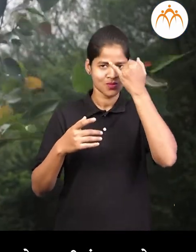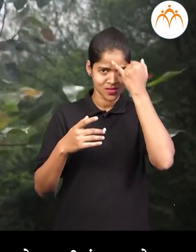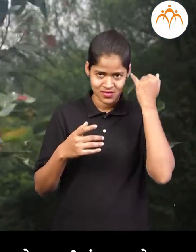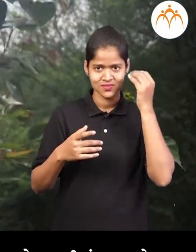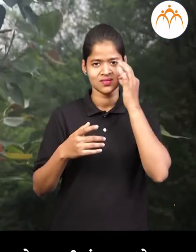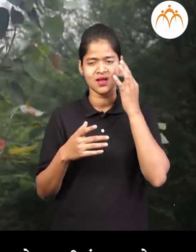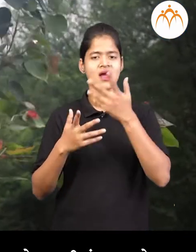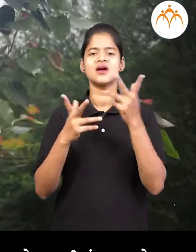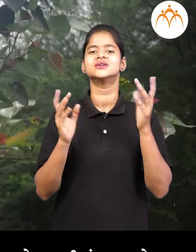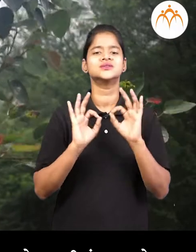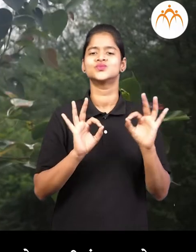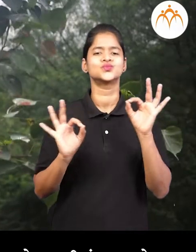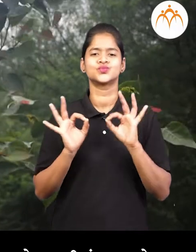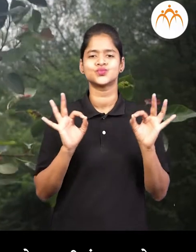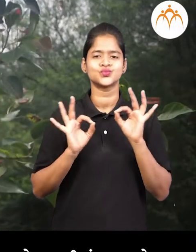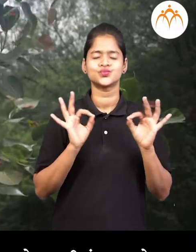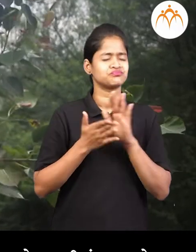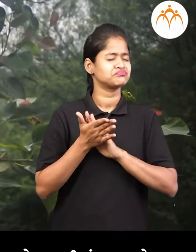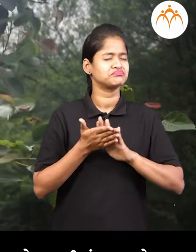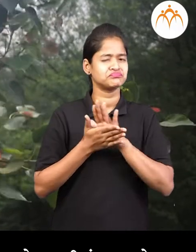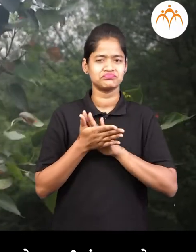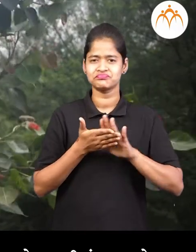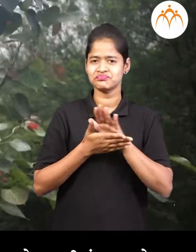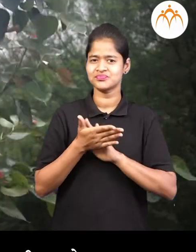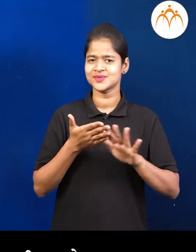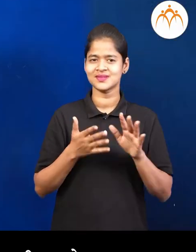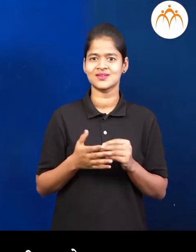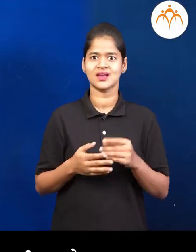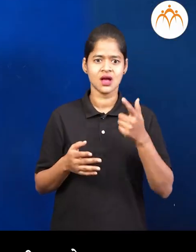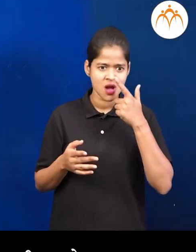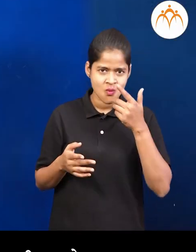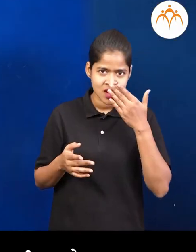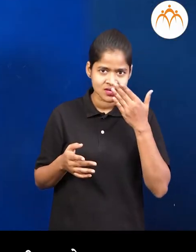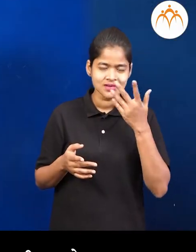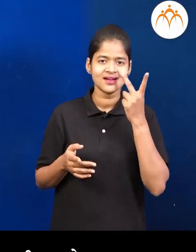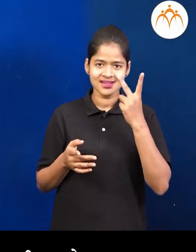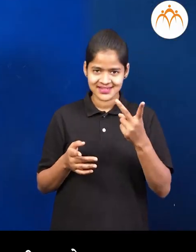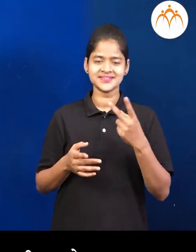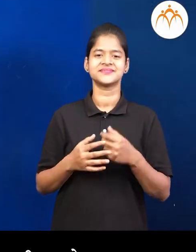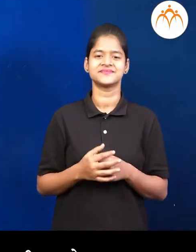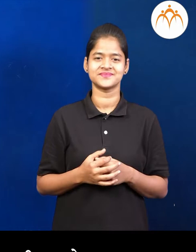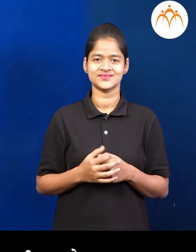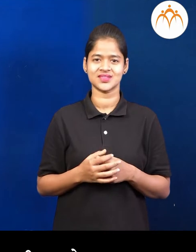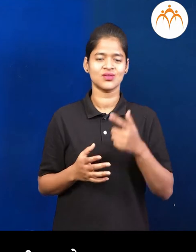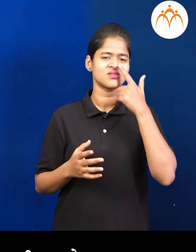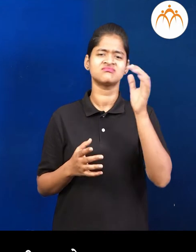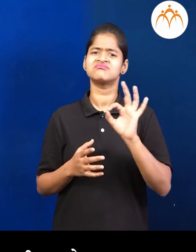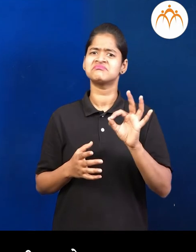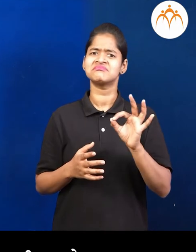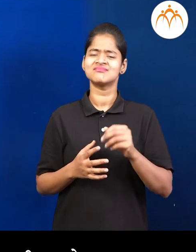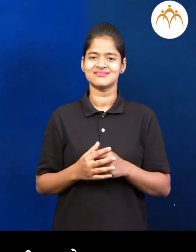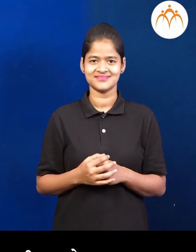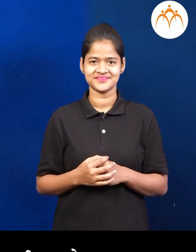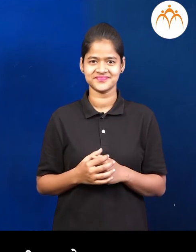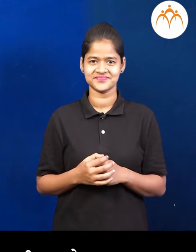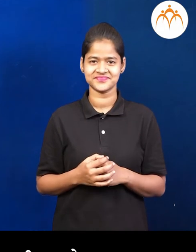निळा, असा कोणता ही रंग नस्तो वास घेहुन बगाबर? हवेला वास ही